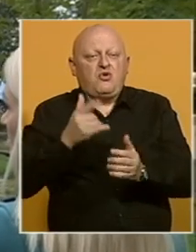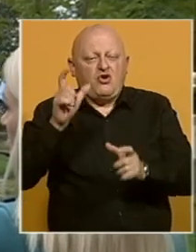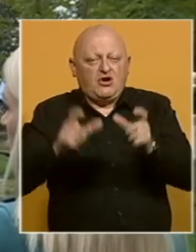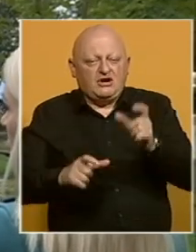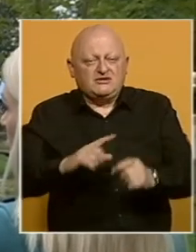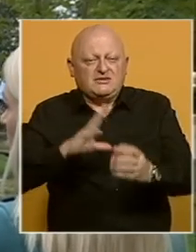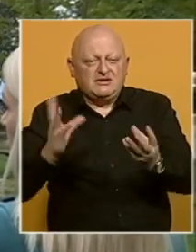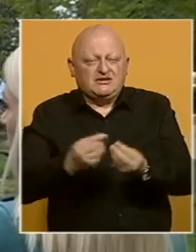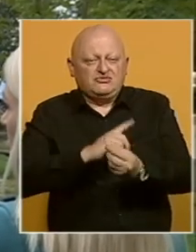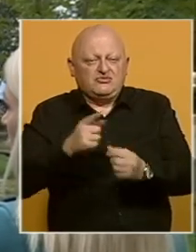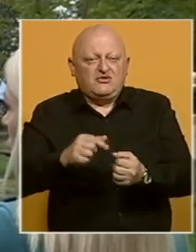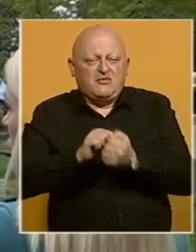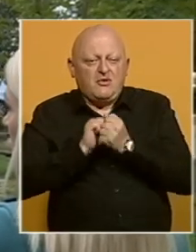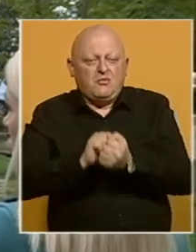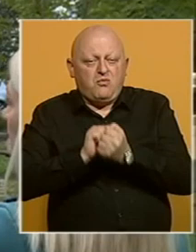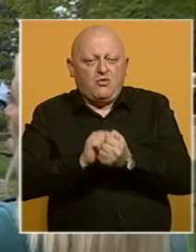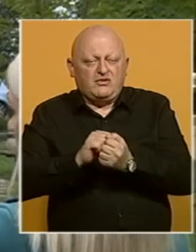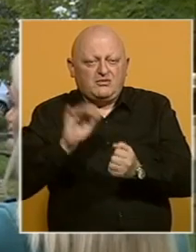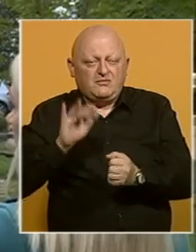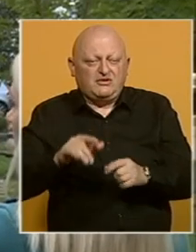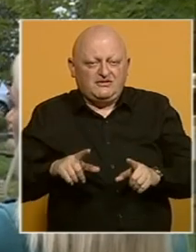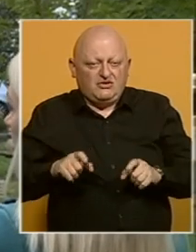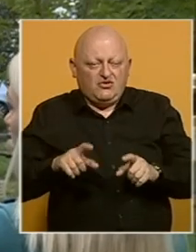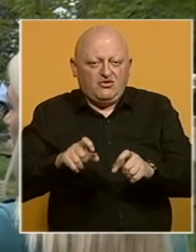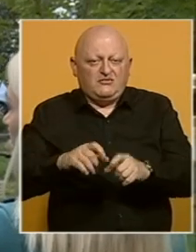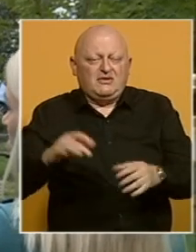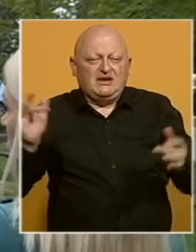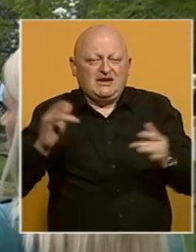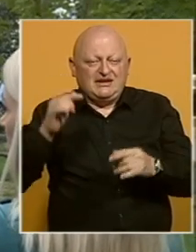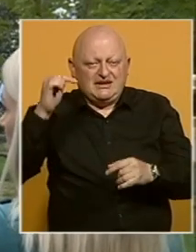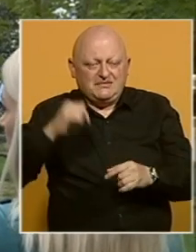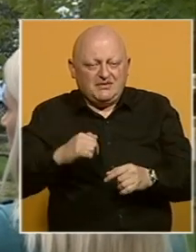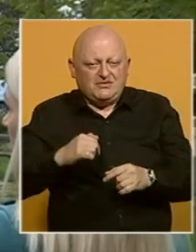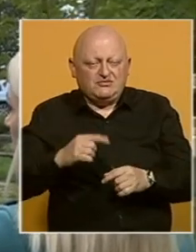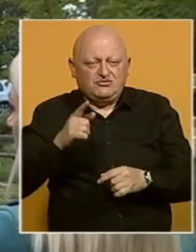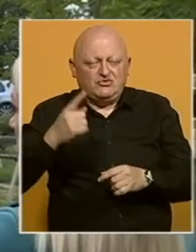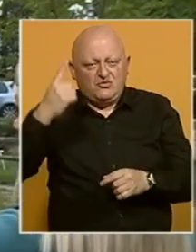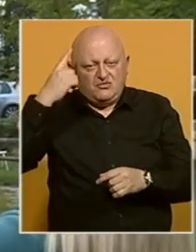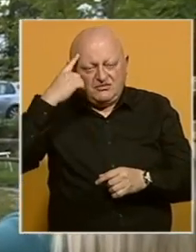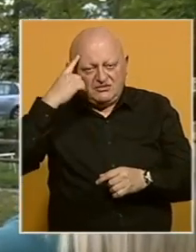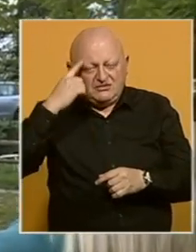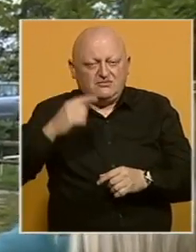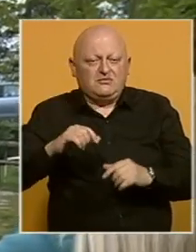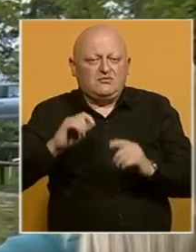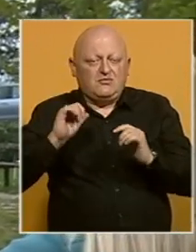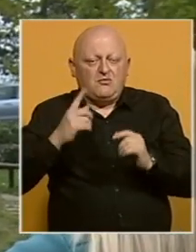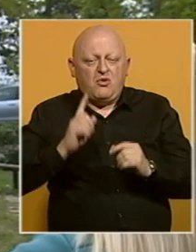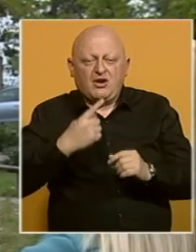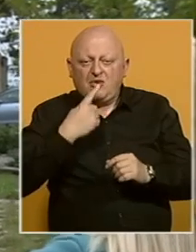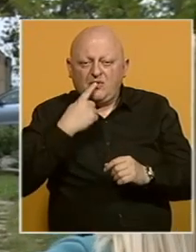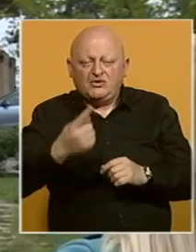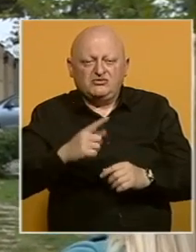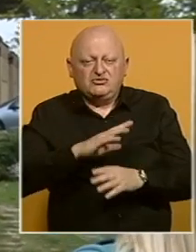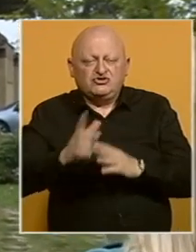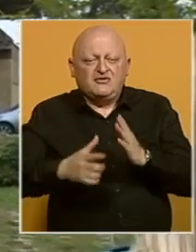zajedničkim snagama se i ovaj put borimo i protiv COVID-19 i protiv gripe. U tom smislu, zaista moramo naglasiti ono